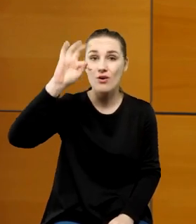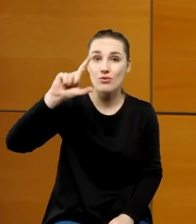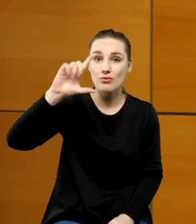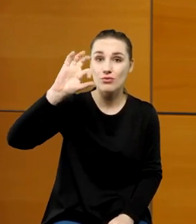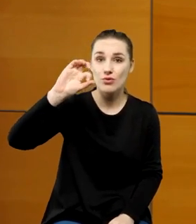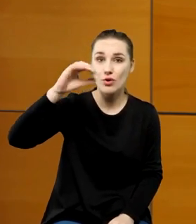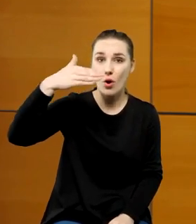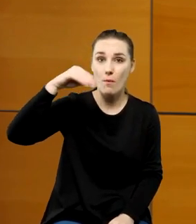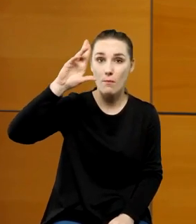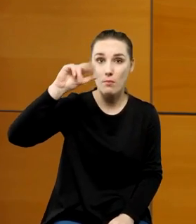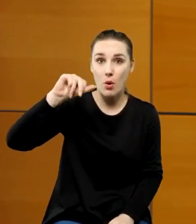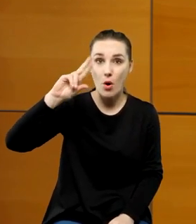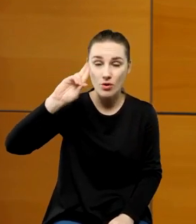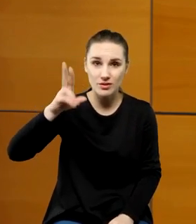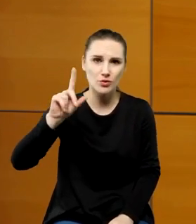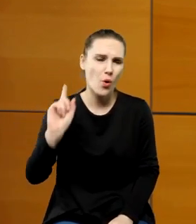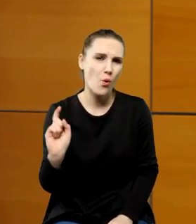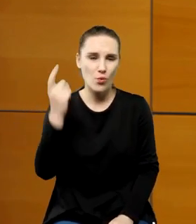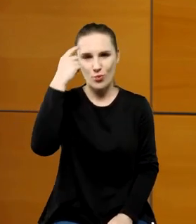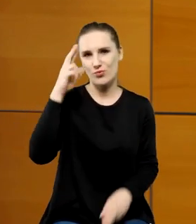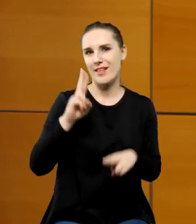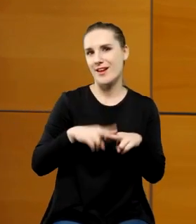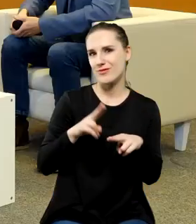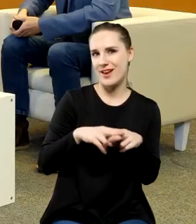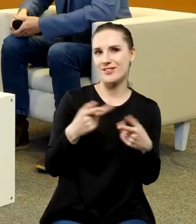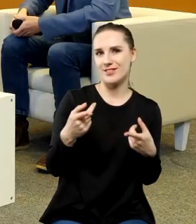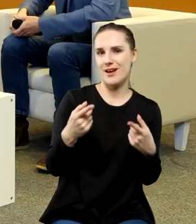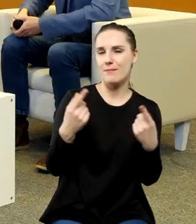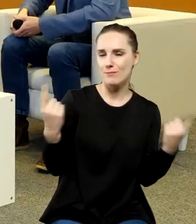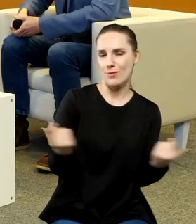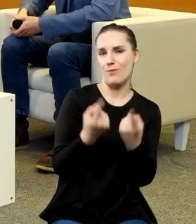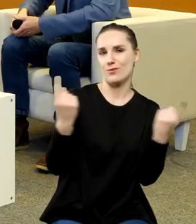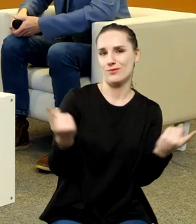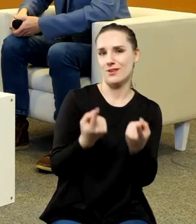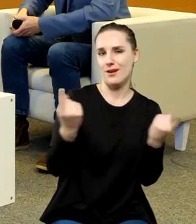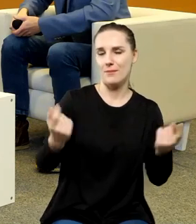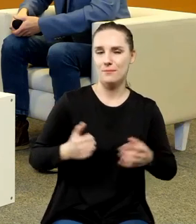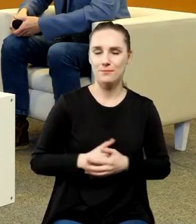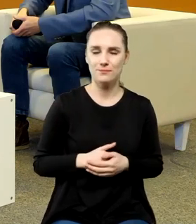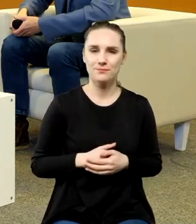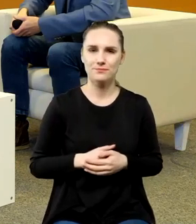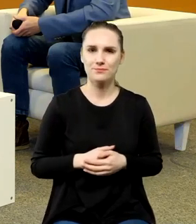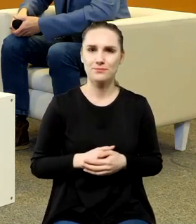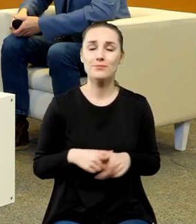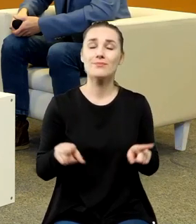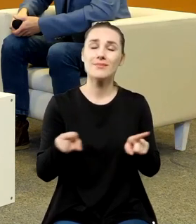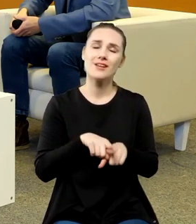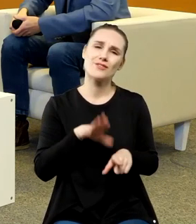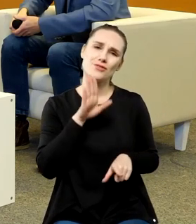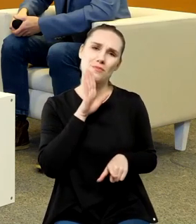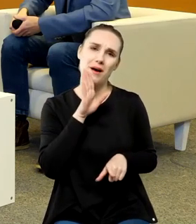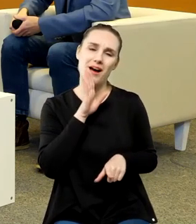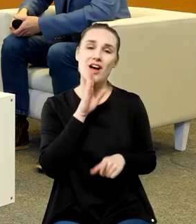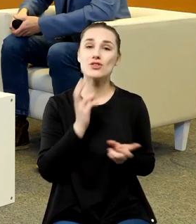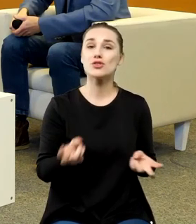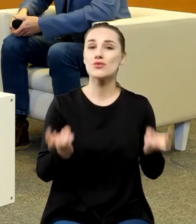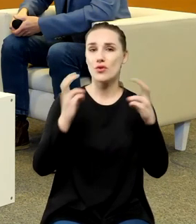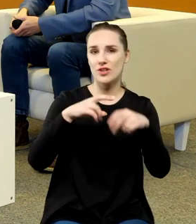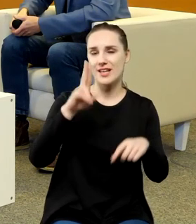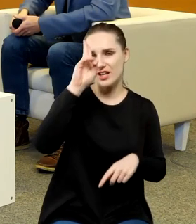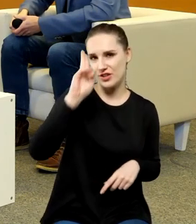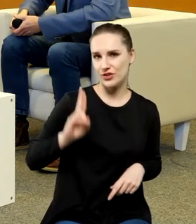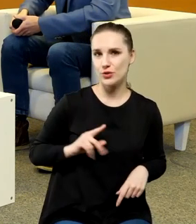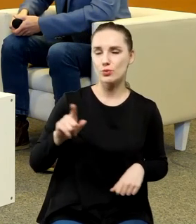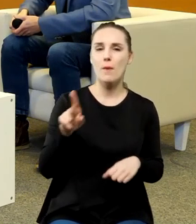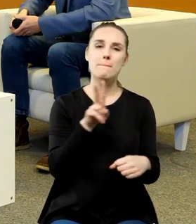narzędzie do autopromocji i wydaje mi się w ogóle że stworzenie takiego instytutu który